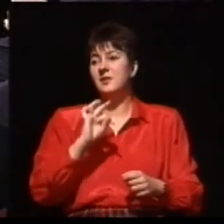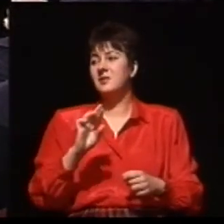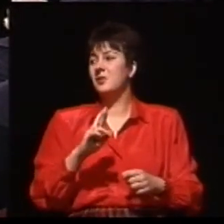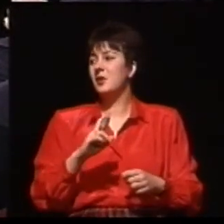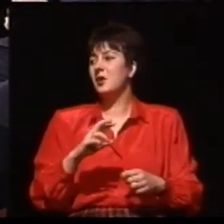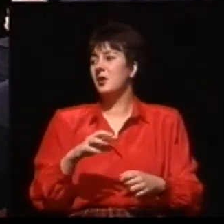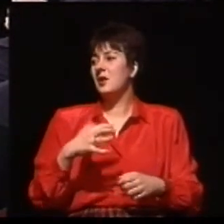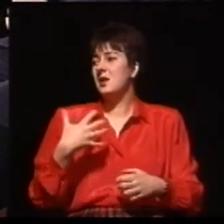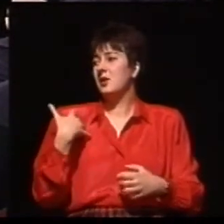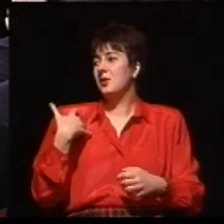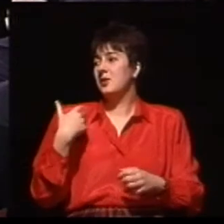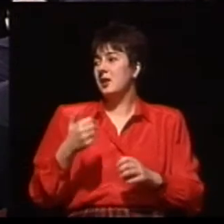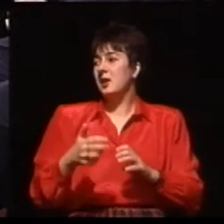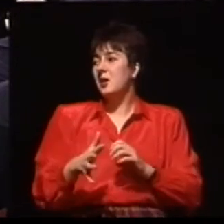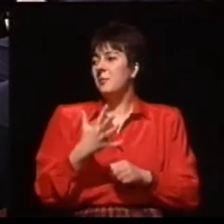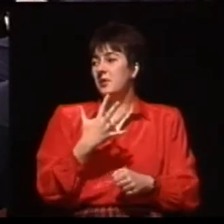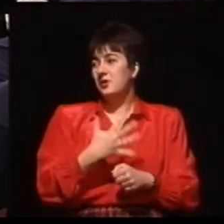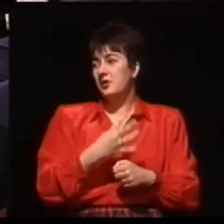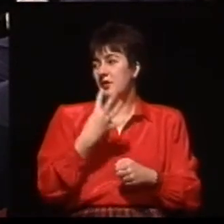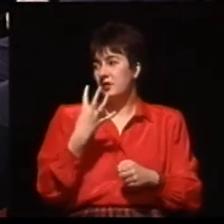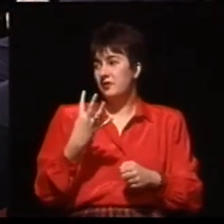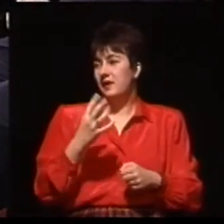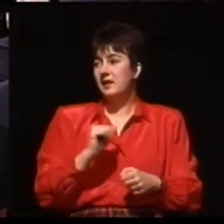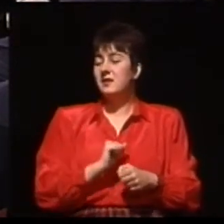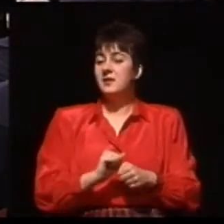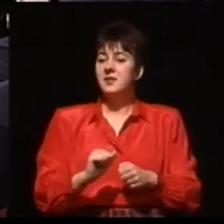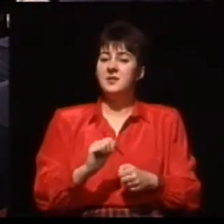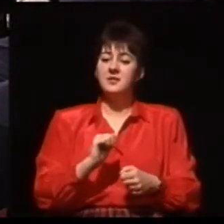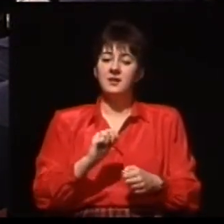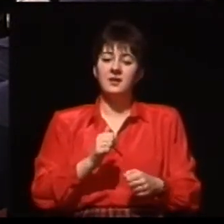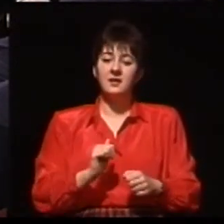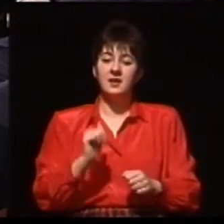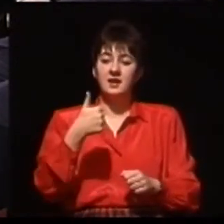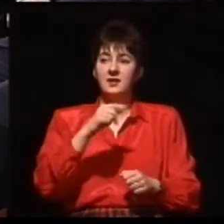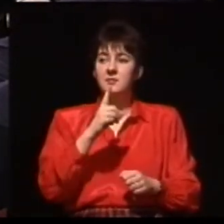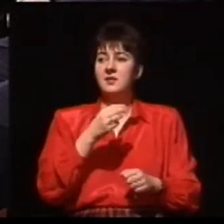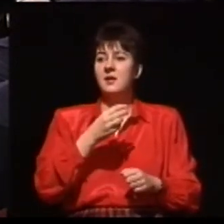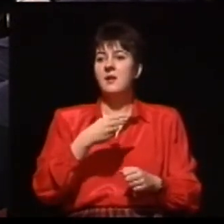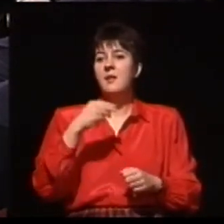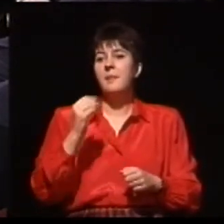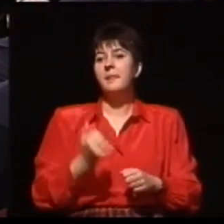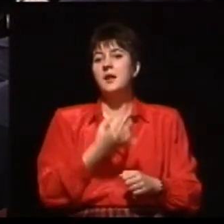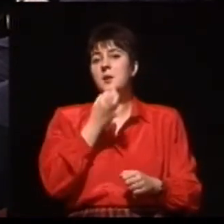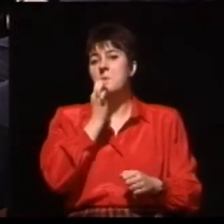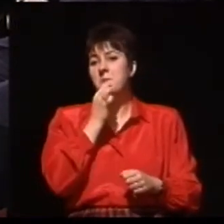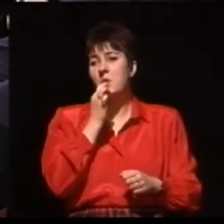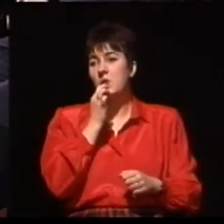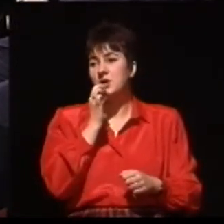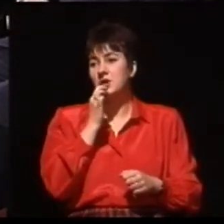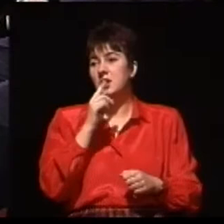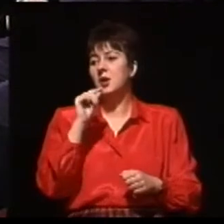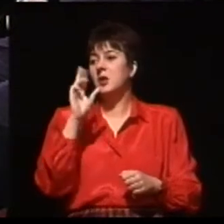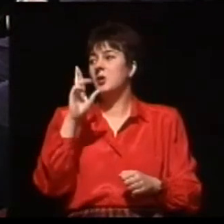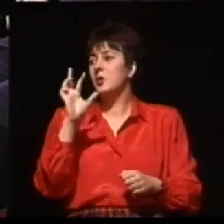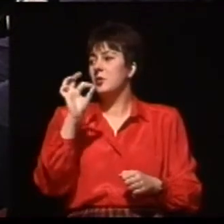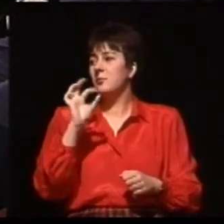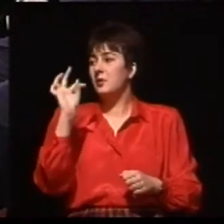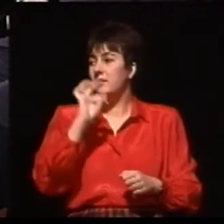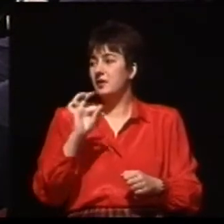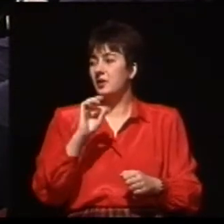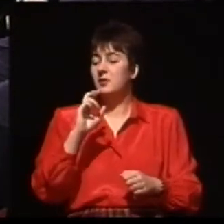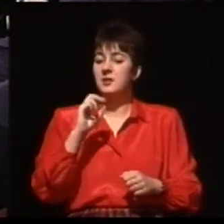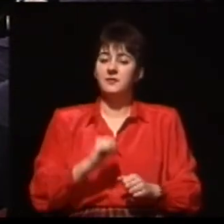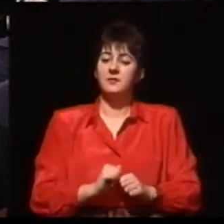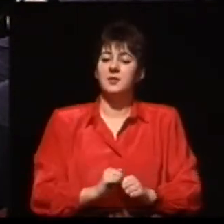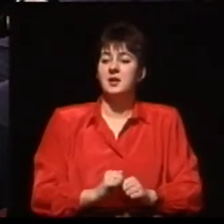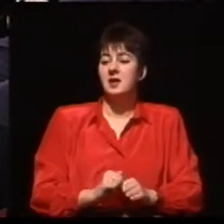dzisiaj jednym z najmłodszych profesorów Akademii Medycznej. Dyplom lekarza medycyny otrzymał w roku 79, pierwsza specjalizacja rok 82,